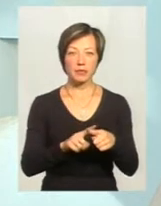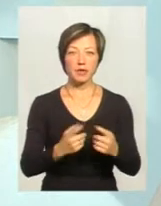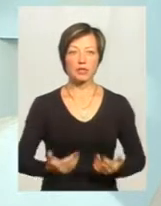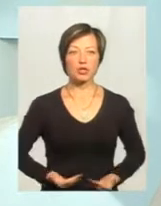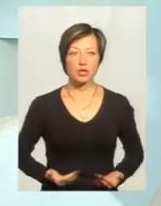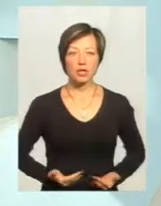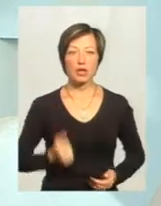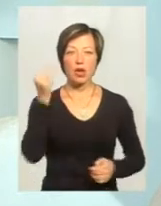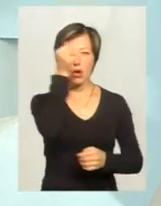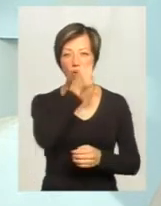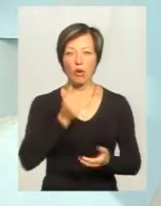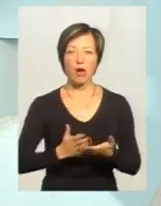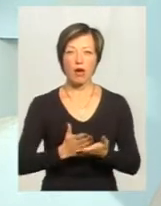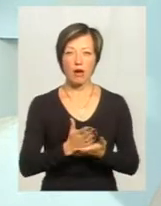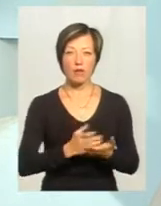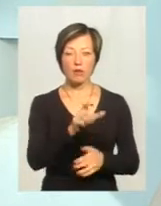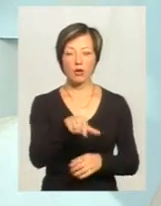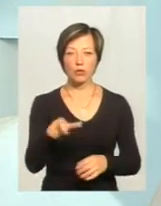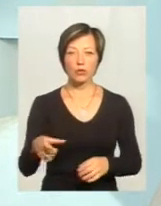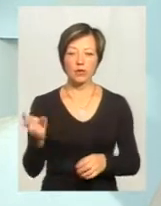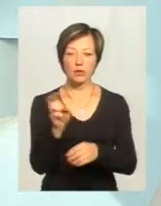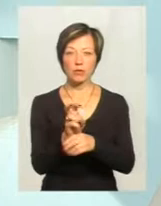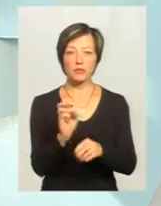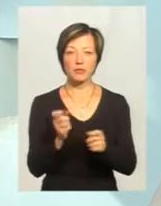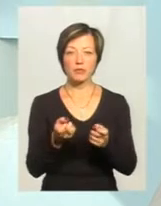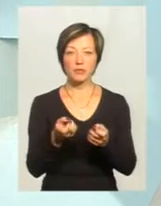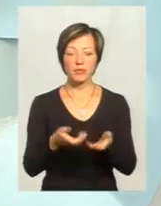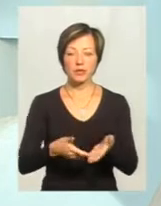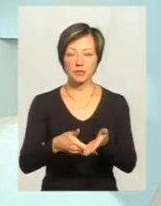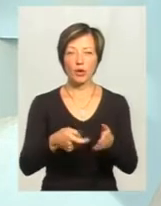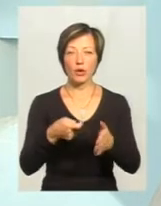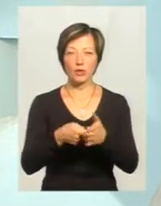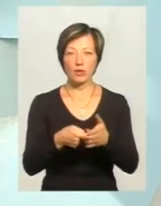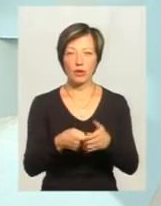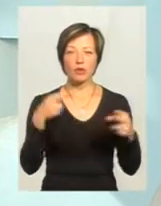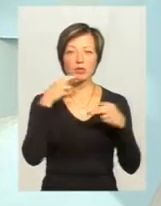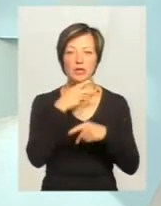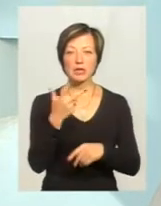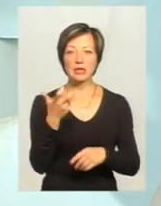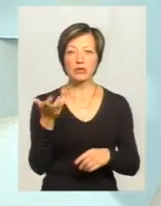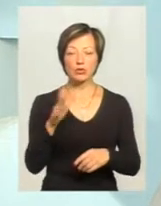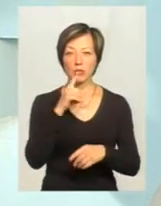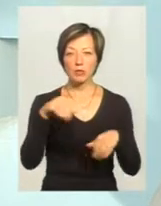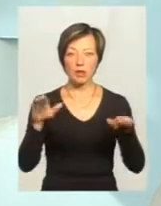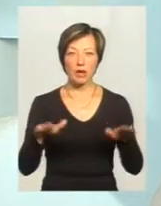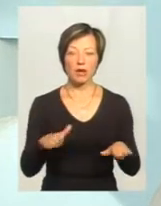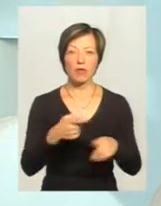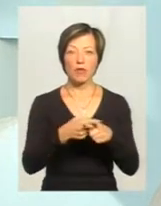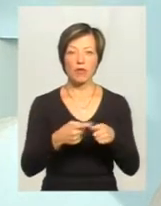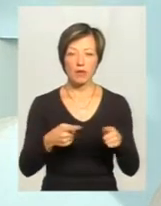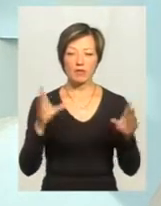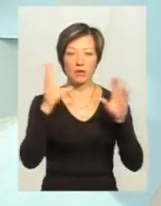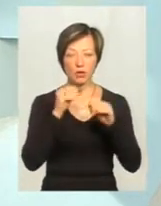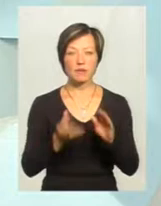жили роками, і люди весь район ходив їх годувати, то отравили близько 300 птахів. І з них майже половину